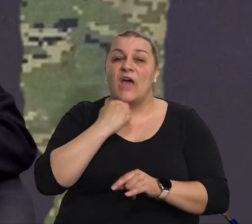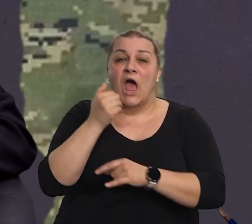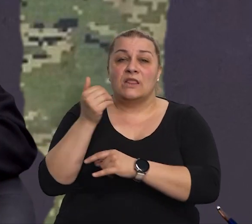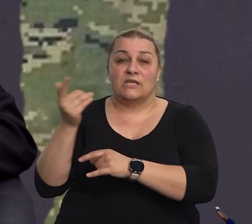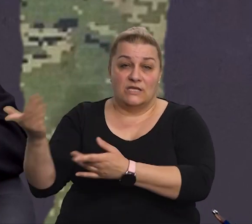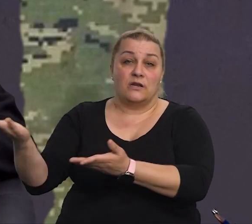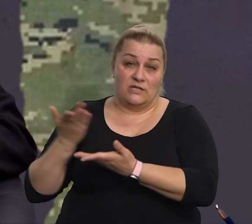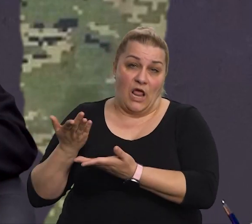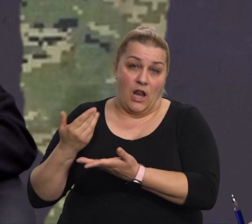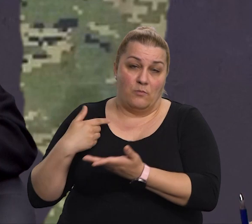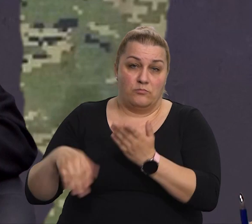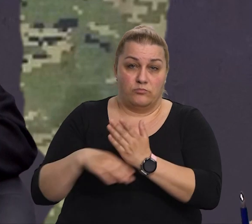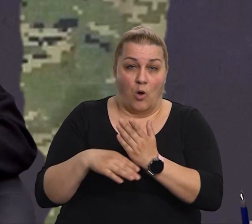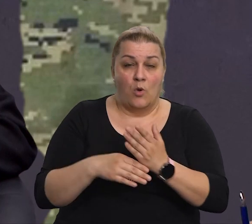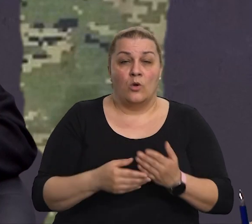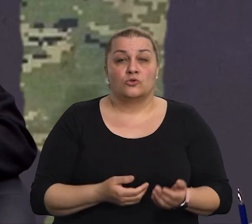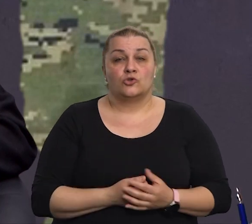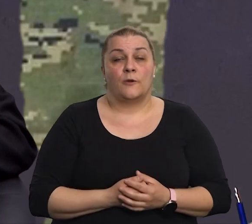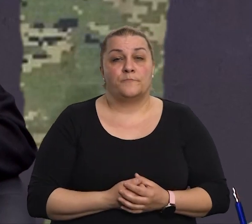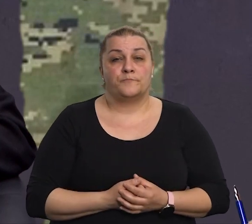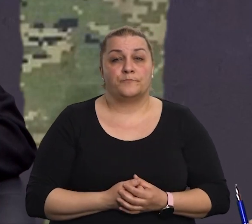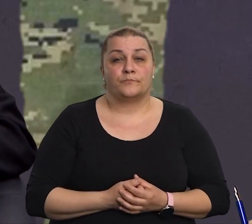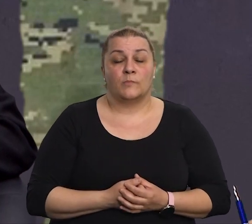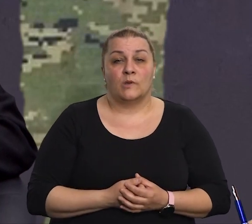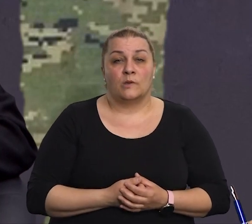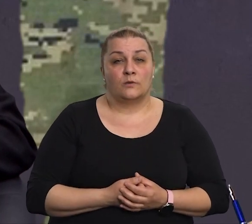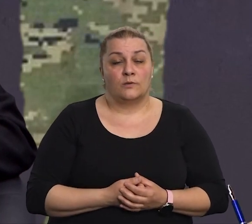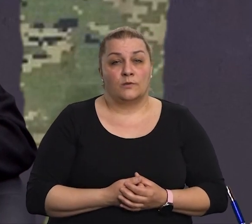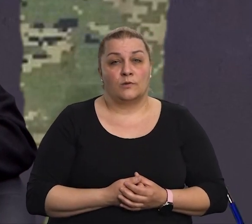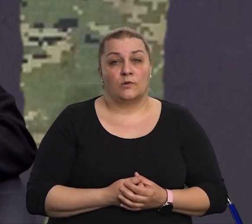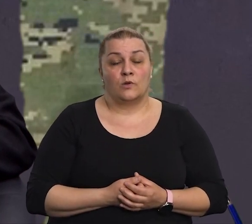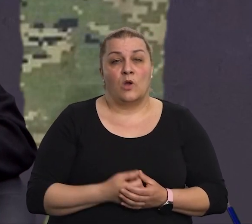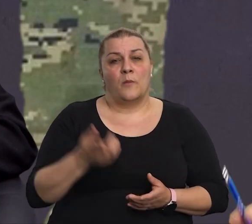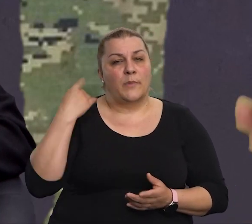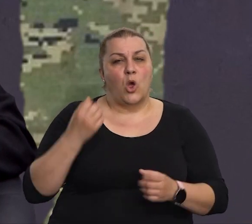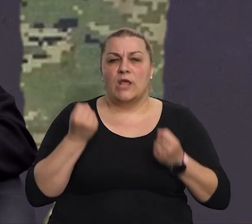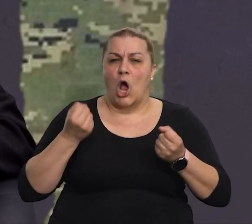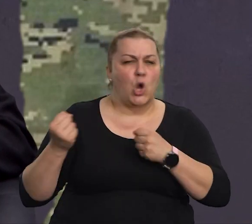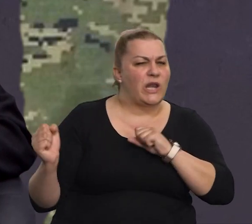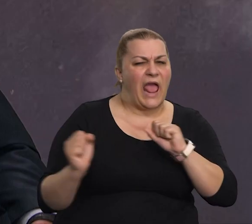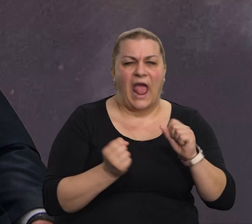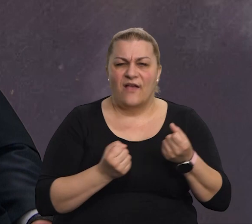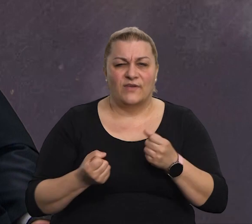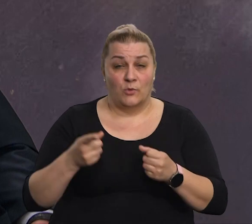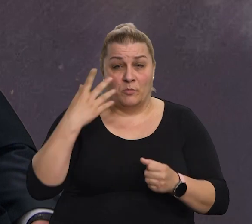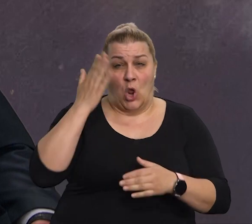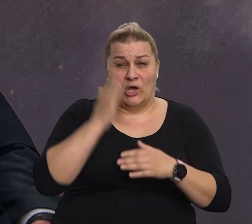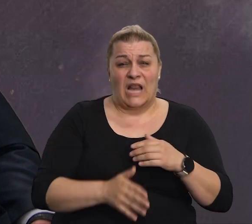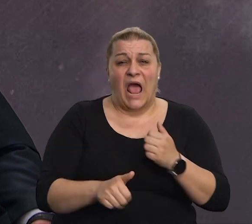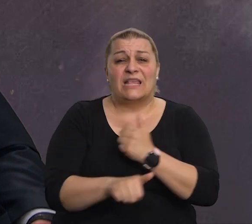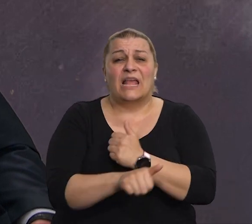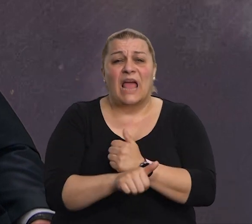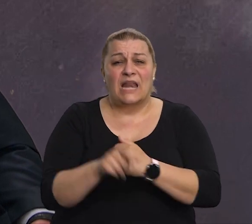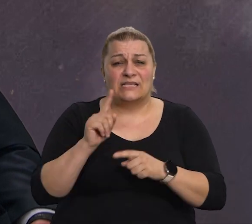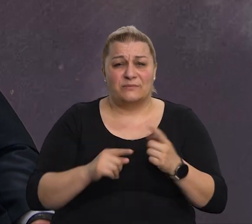umogućili da imamo gliserima, nevrime, ono, nevjerovatno. Da, to govorimo kraj 11. mjeseca. Tako je,